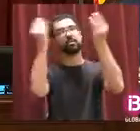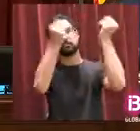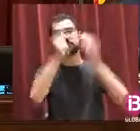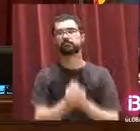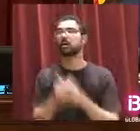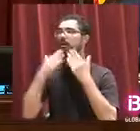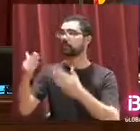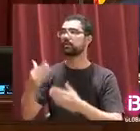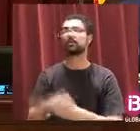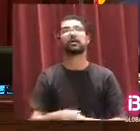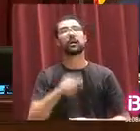Gràcies, presidenta. passant a la tercera pregunta... Gràcies.